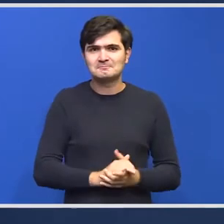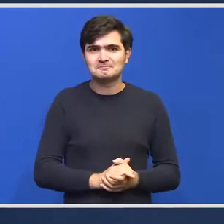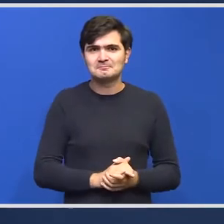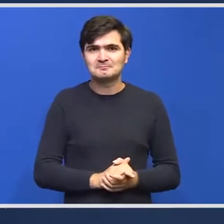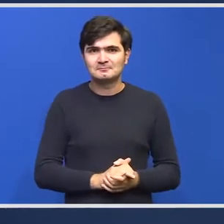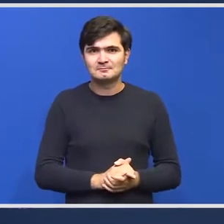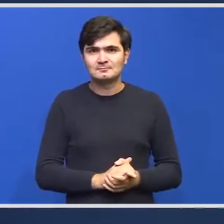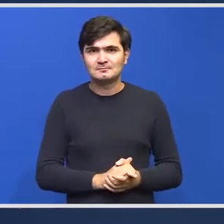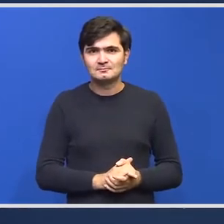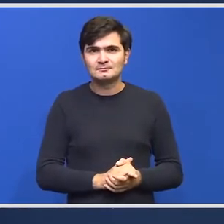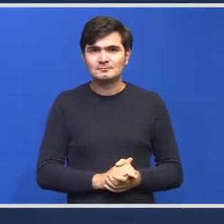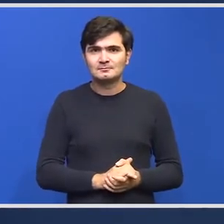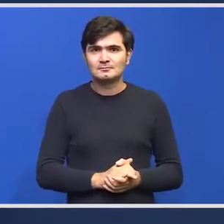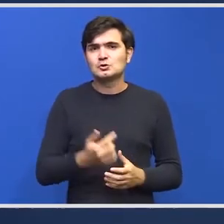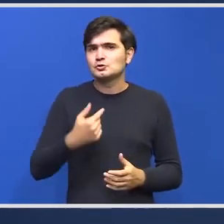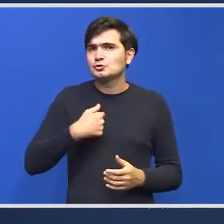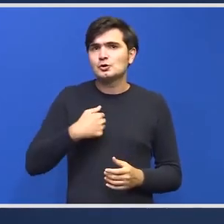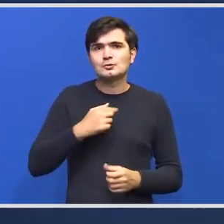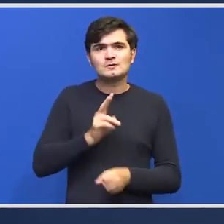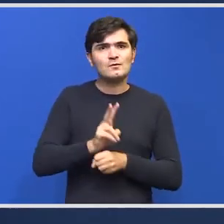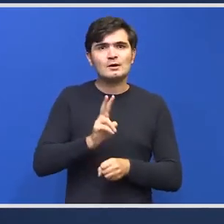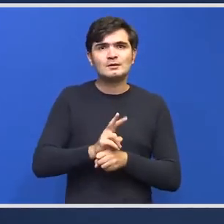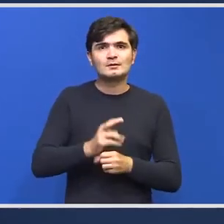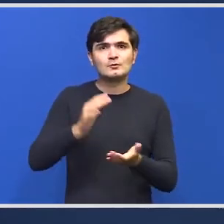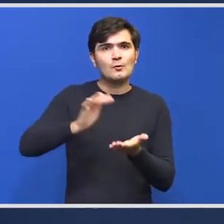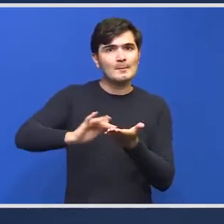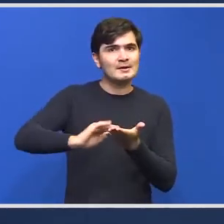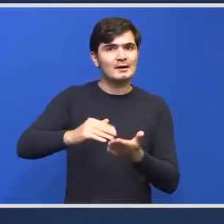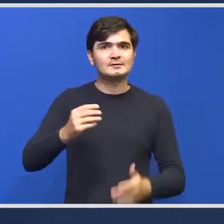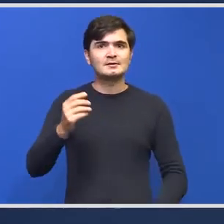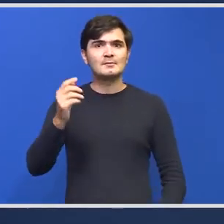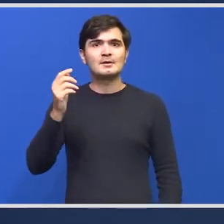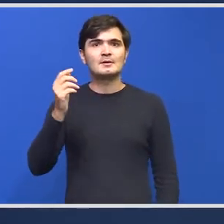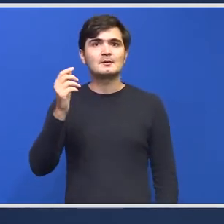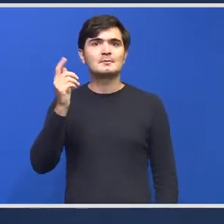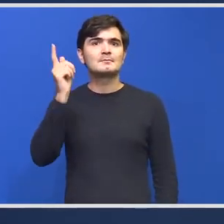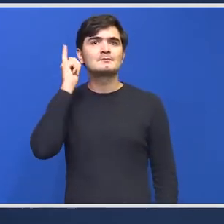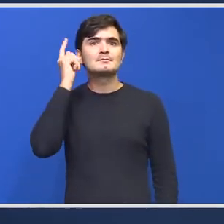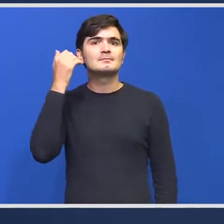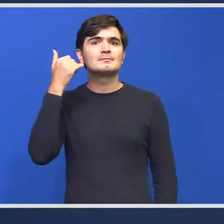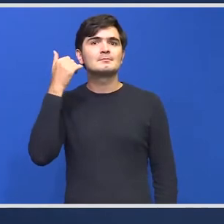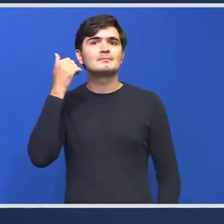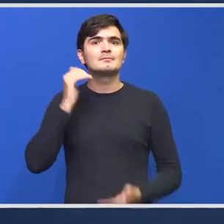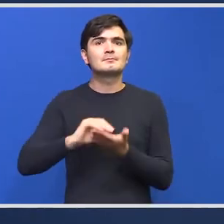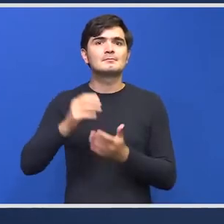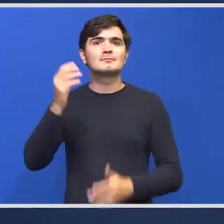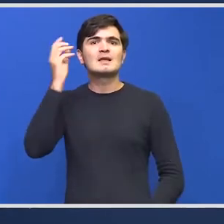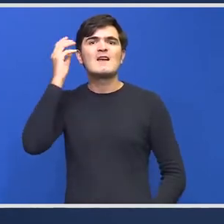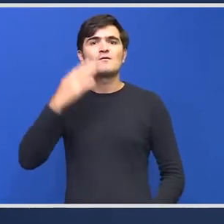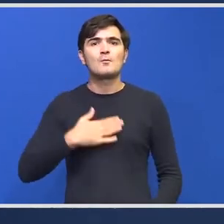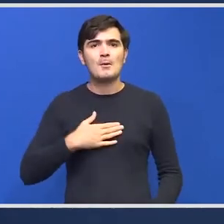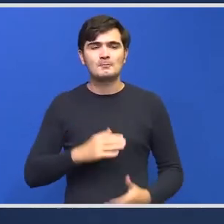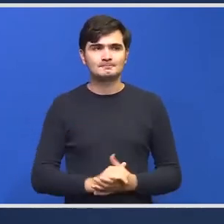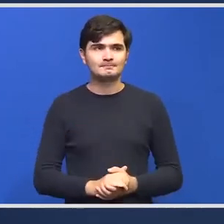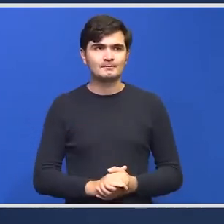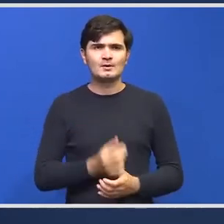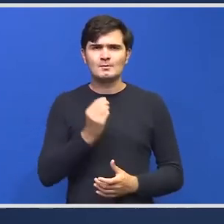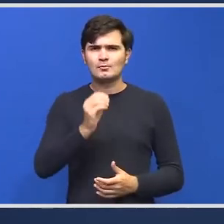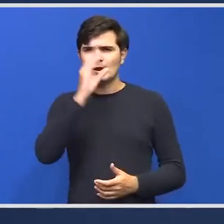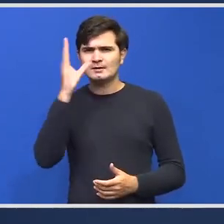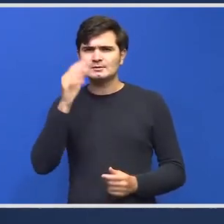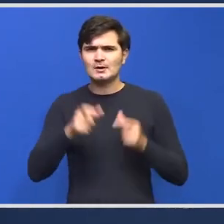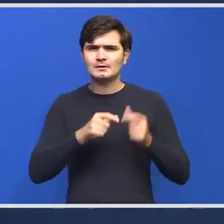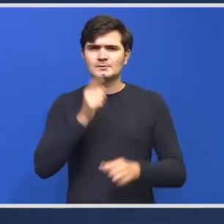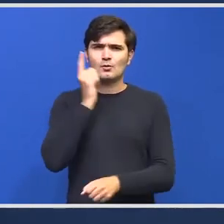și eu sunt foarte atent cu telefonul, ce aplicații pun pe telefonul. Mulțumesc. Bună ziua, referitor la acea ordonanță de